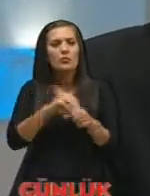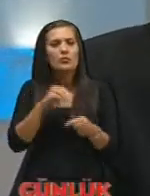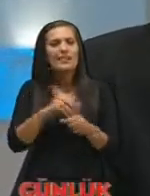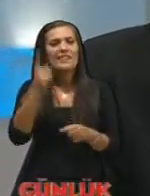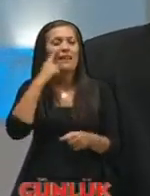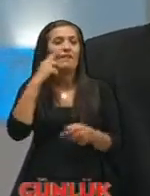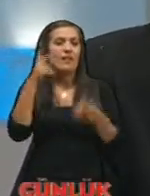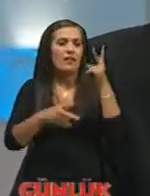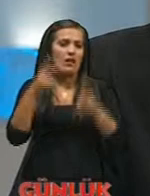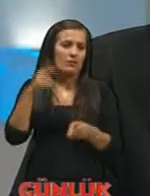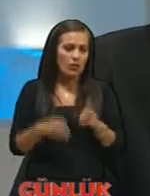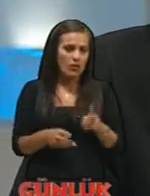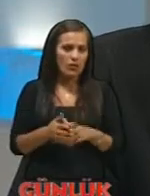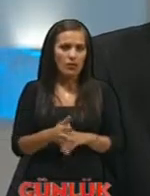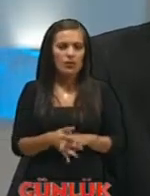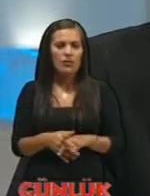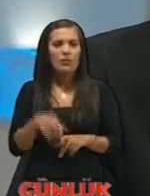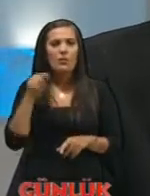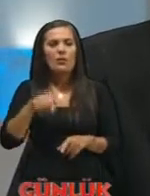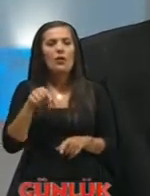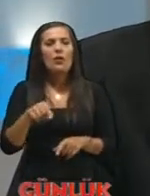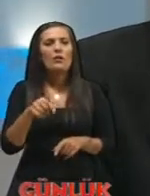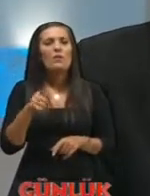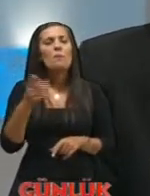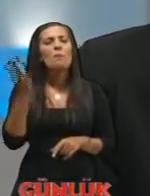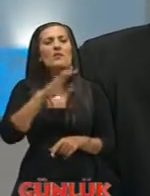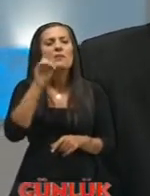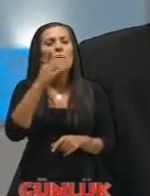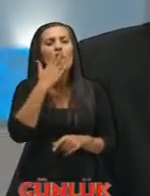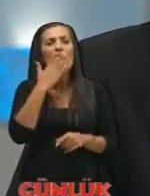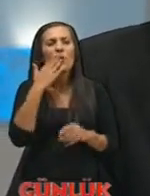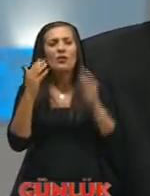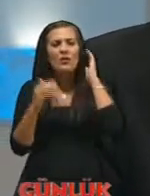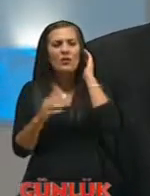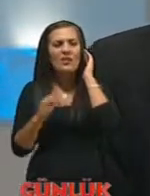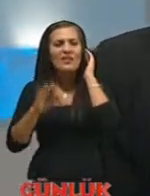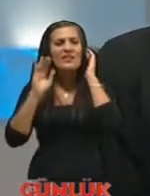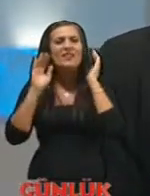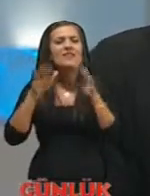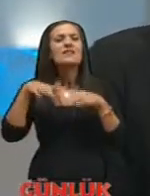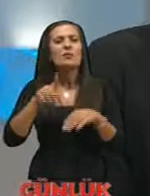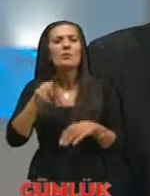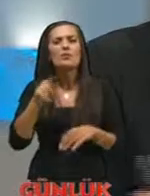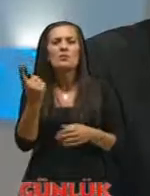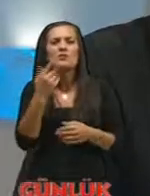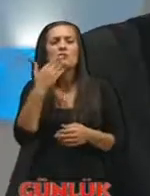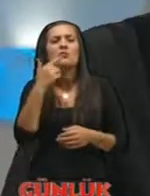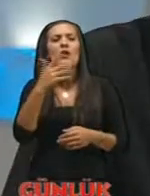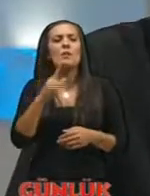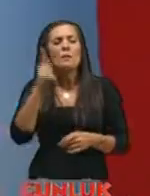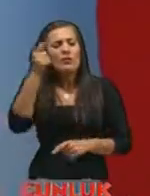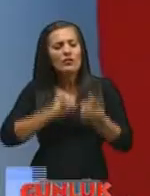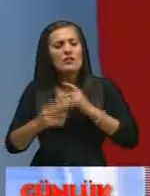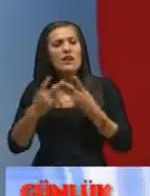devlet tiyatrosu böyle bir yani başka okulumuz maalesef yok olmasını çok isterdim yanlış bir şey söyleyeyim her gün bir